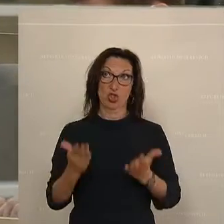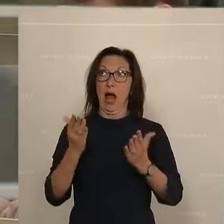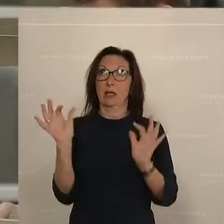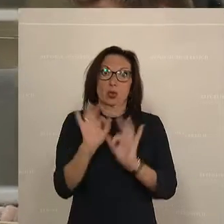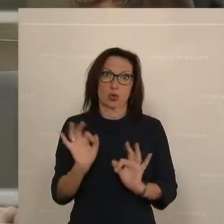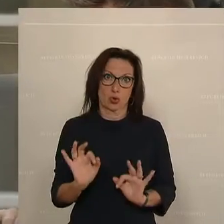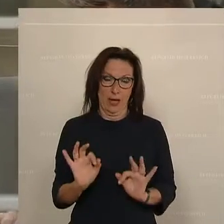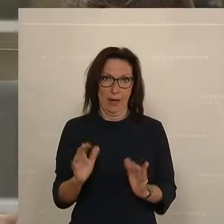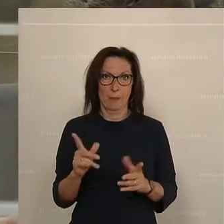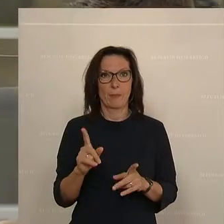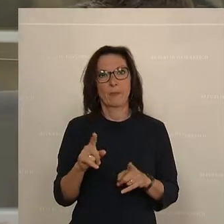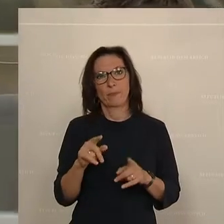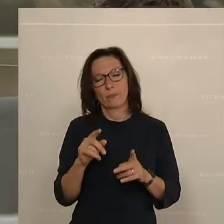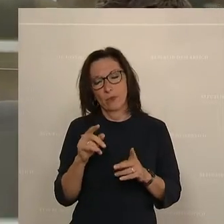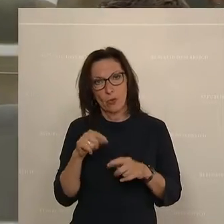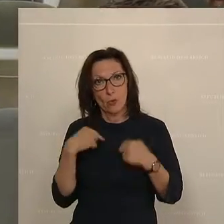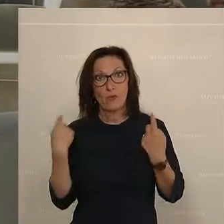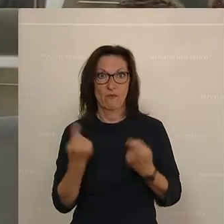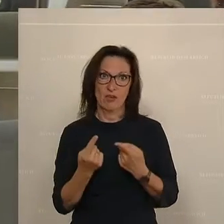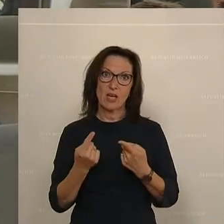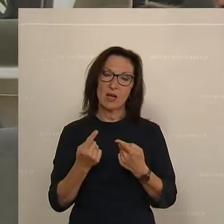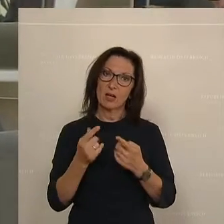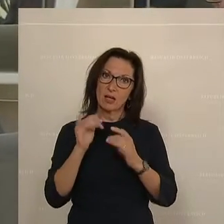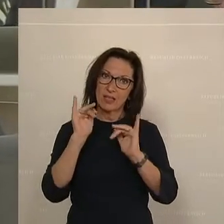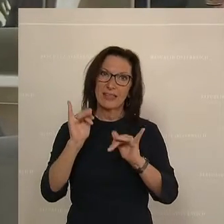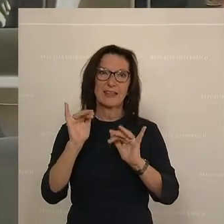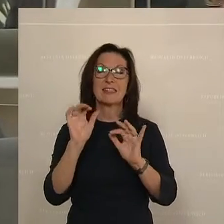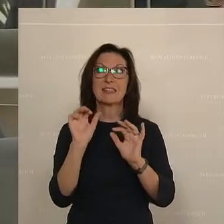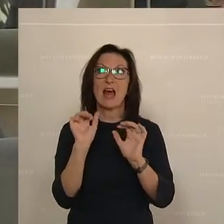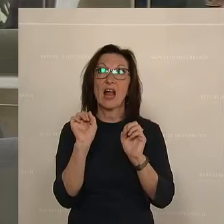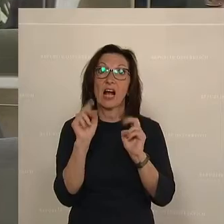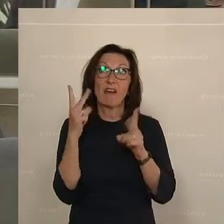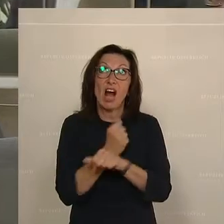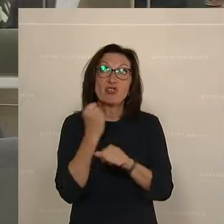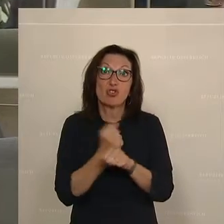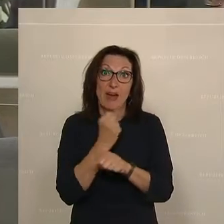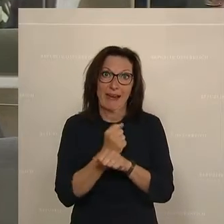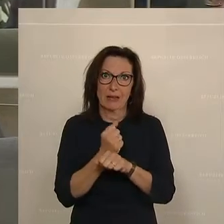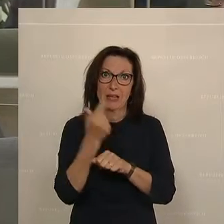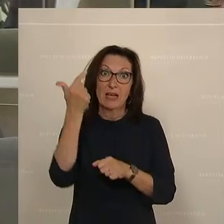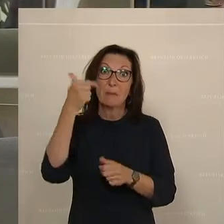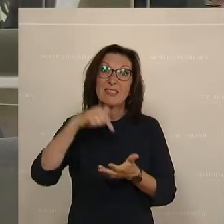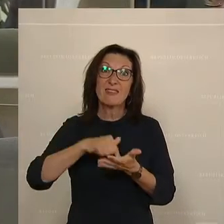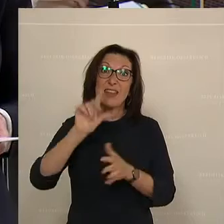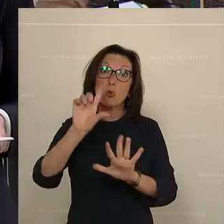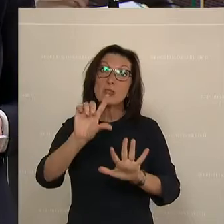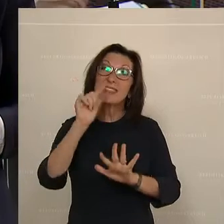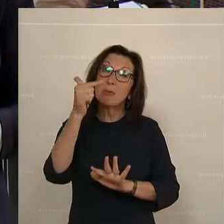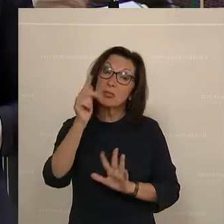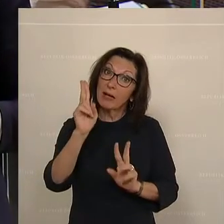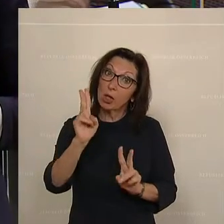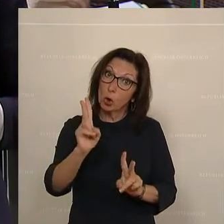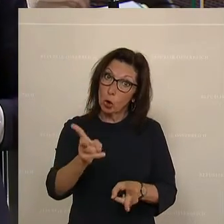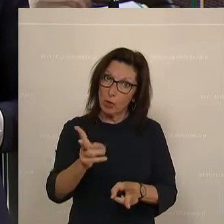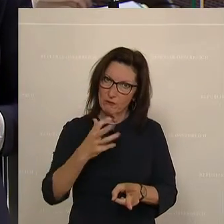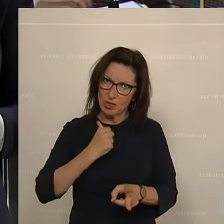diesen Kraftakt, und ich unterstreiche das, diesen Kraftakt bis 2027 schaffen, wenn wir sofort damit